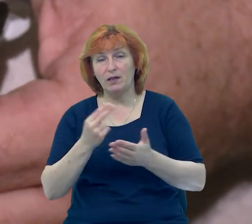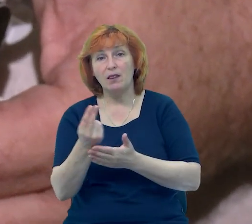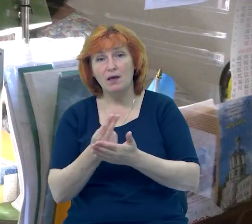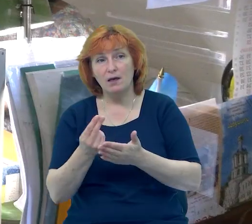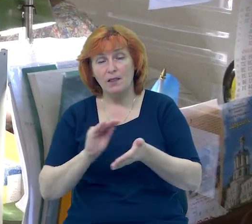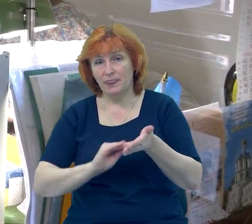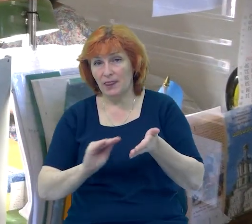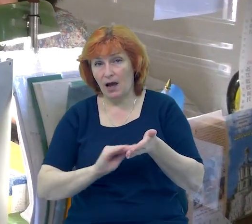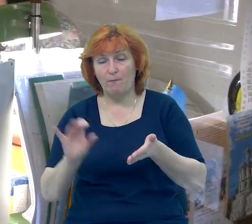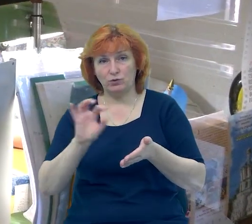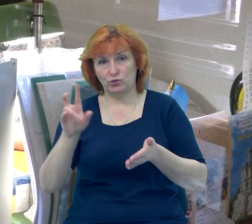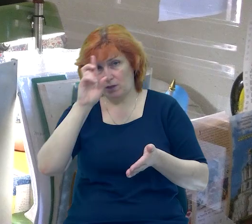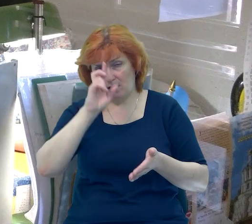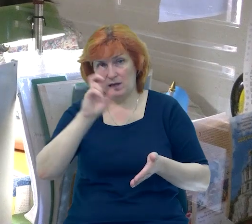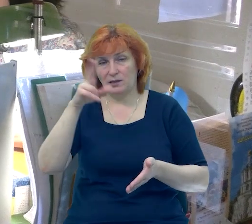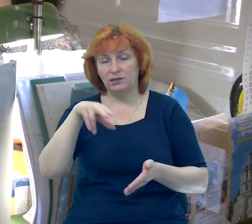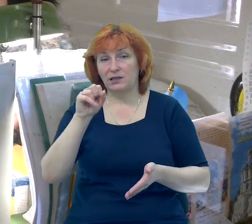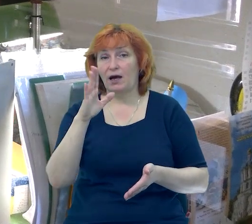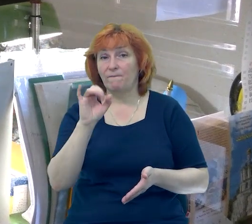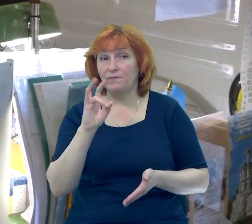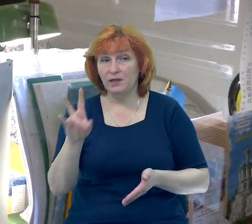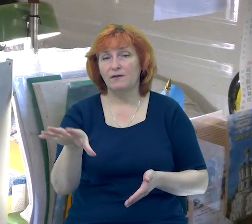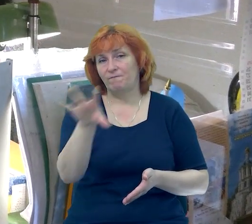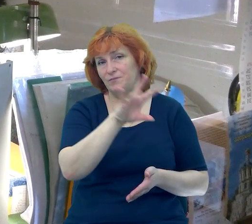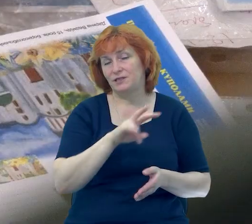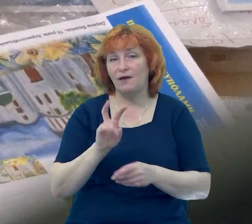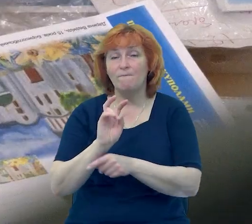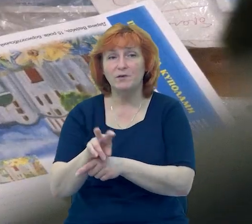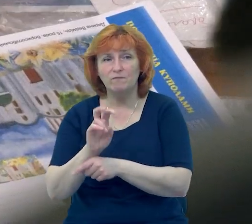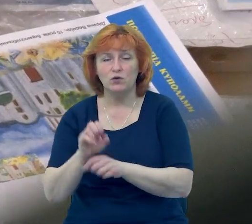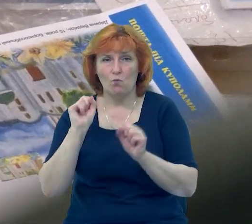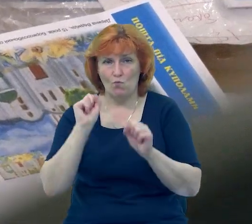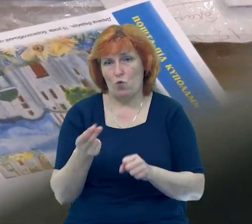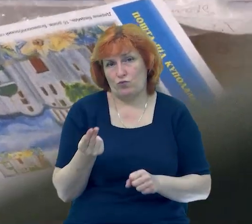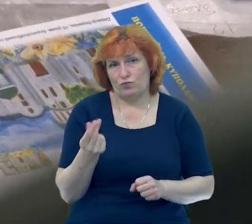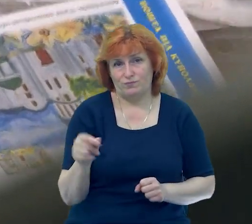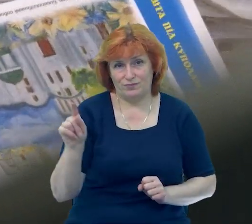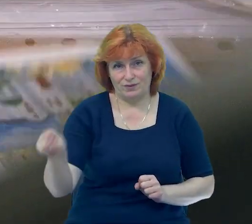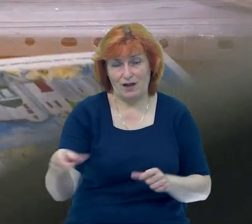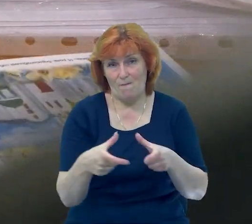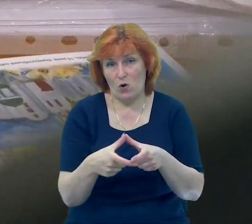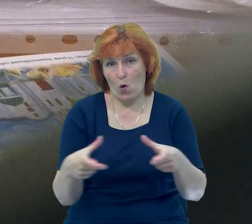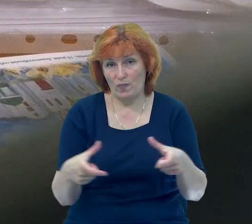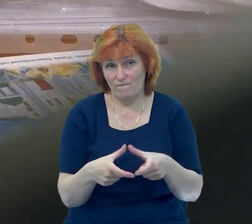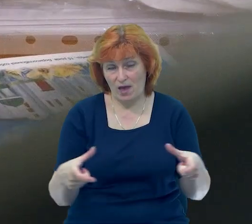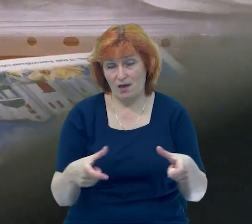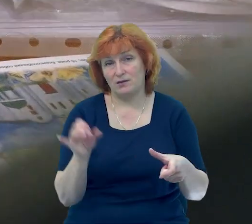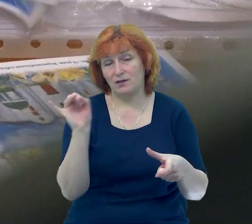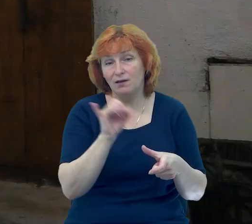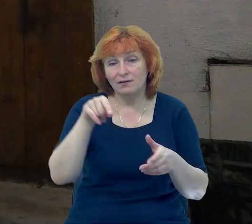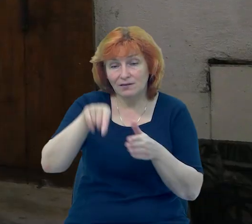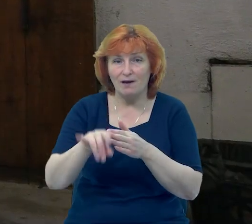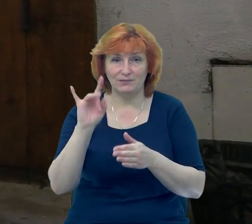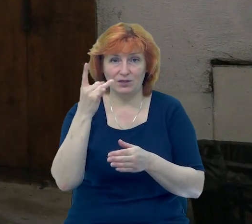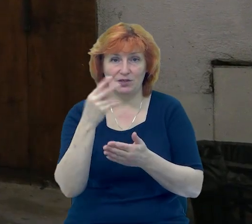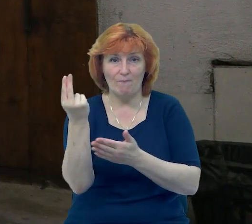що князь Давид. Відтепер усі відвідувачі Борисогліпського собору зможуть купити тут конверти і листівки з дитячими малюнками, поставити на них